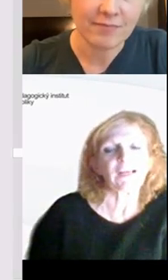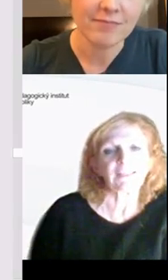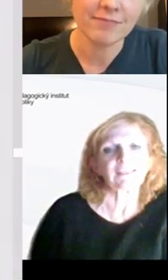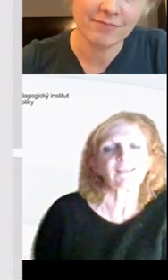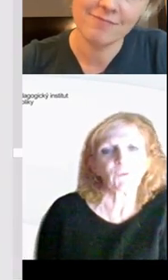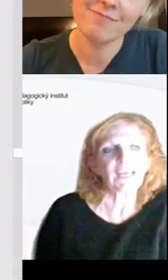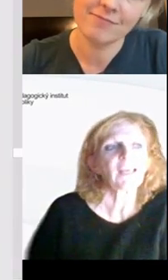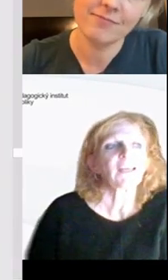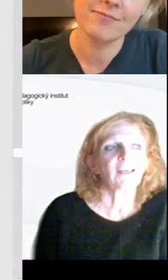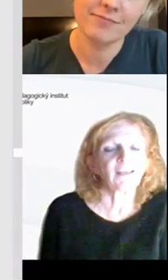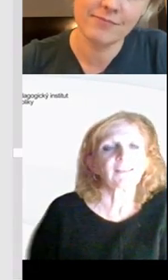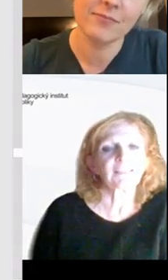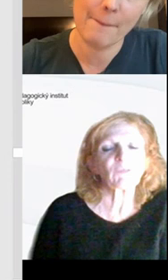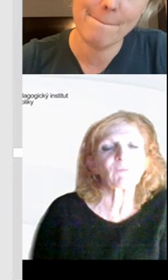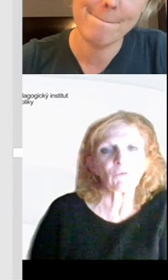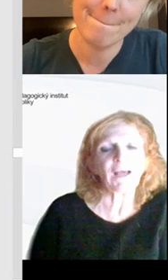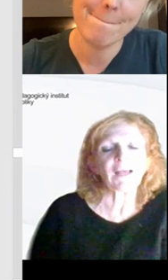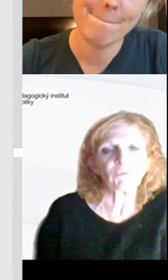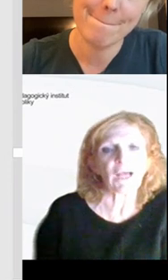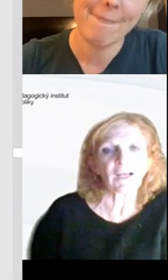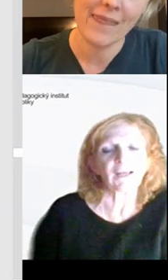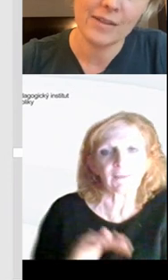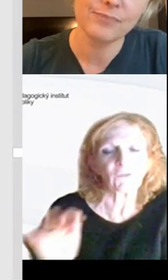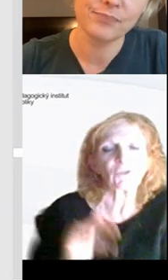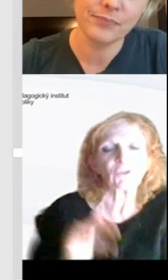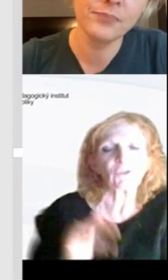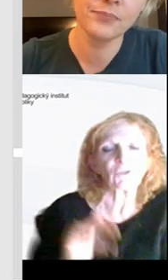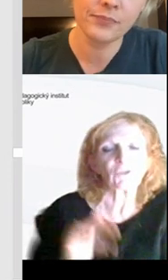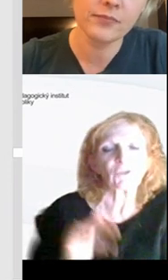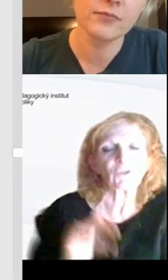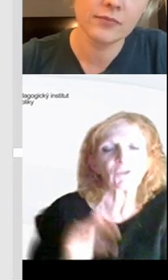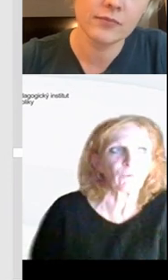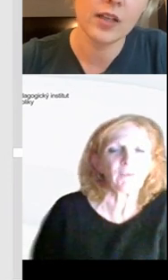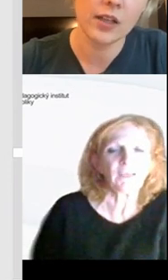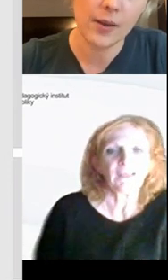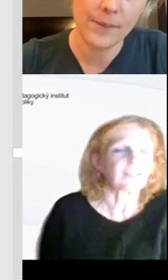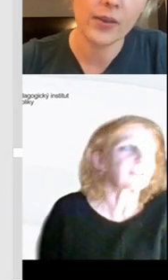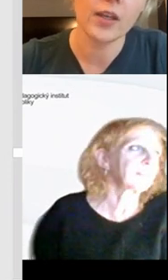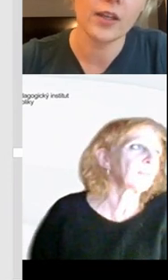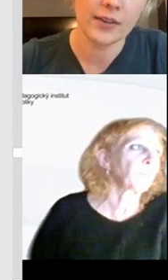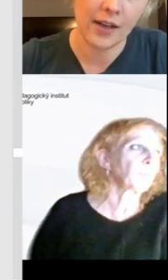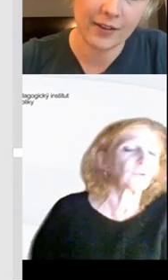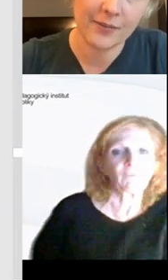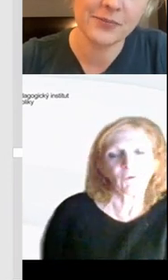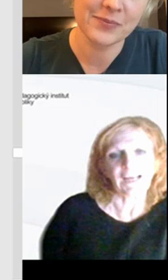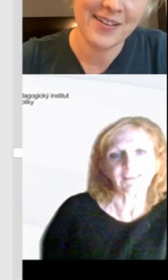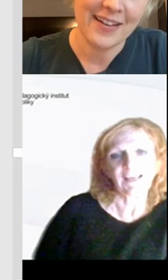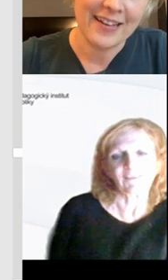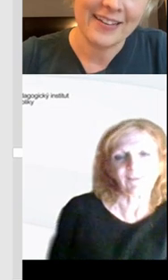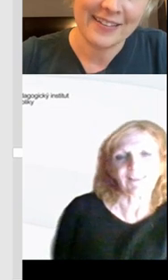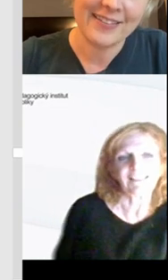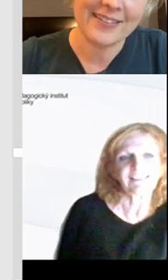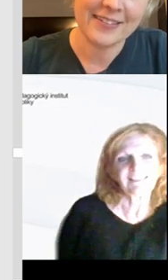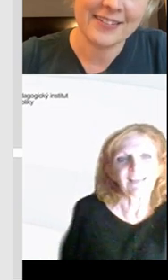pokoušíš ukázat, jak to je s tím směřováním žáka, k těm větším kognitivním cílům. Tak tě poprosím o